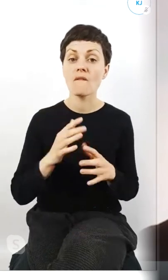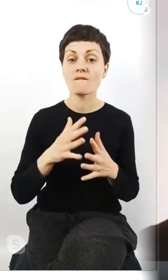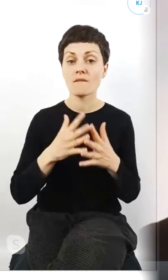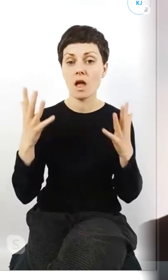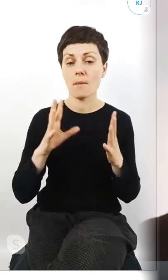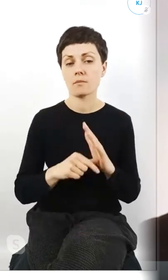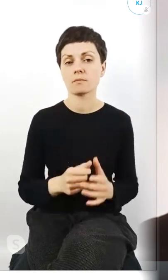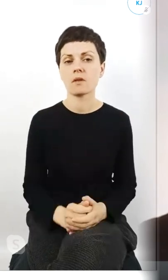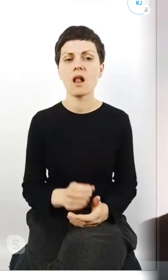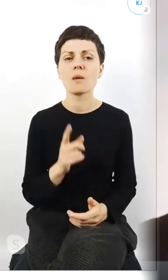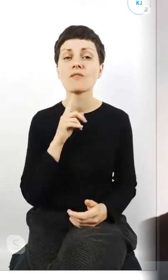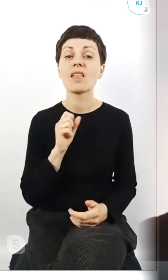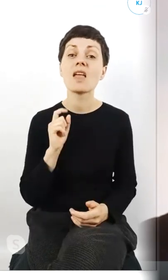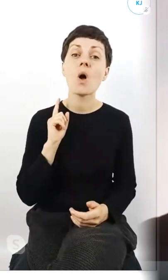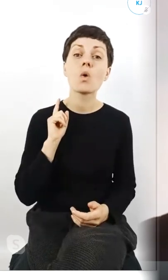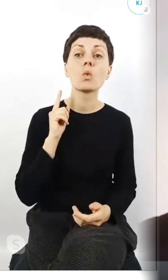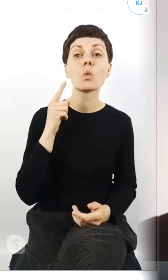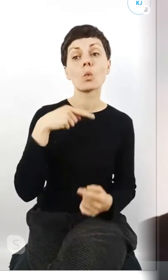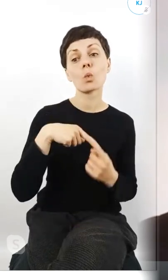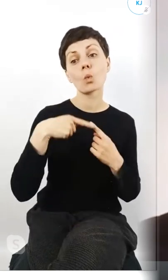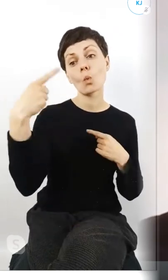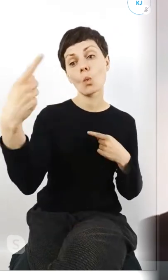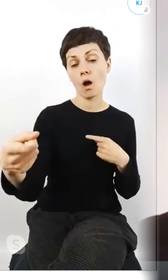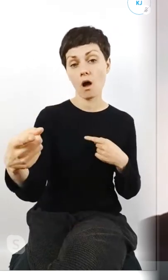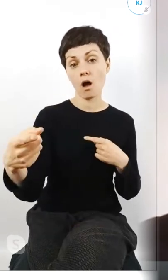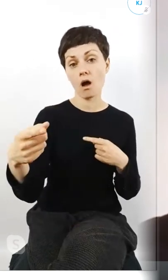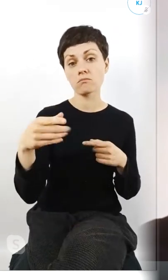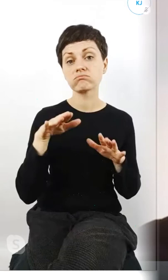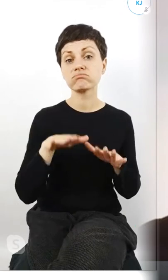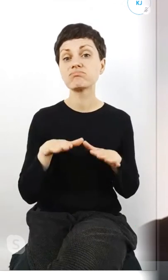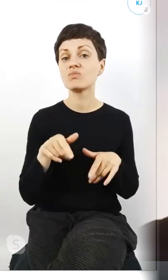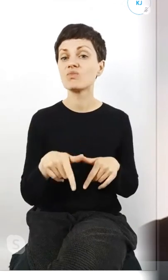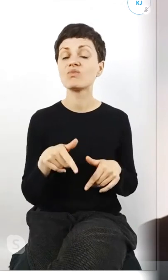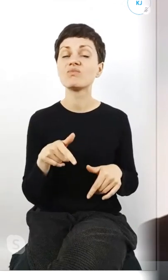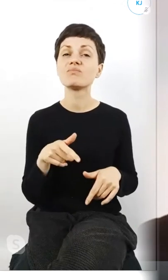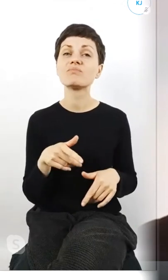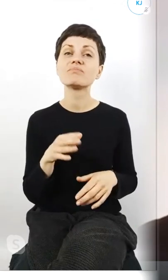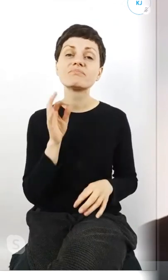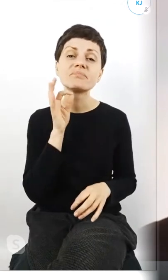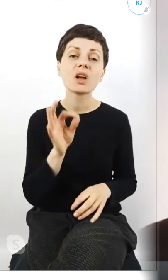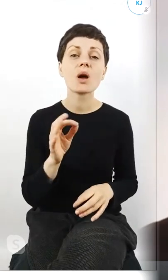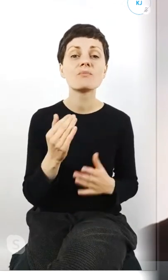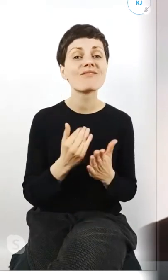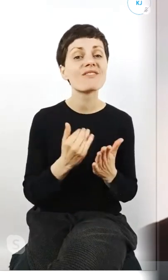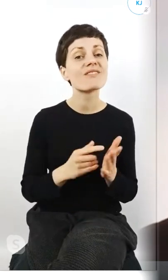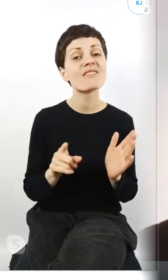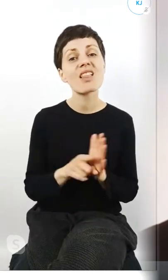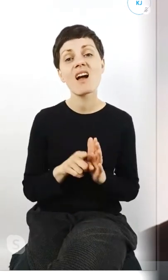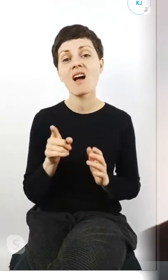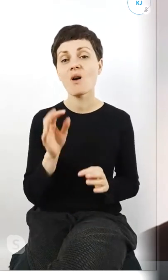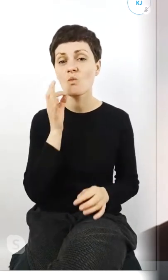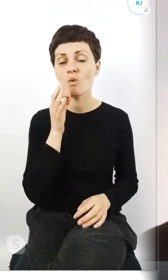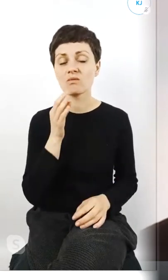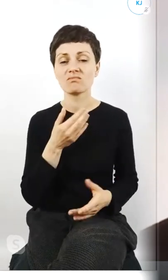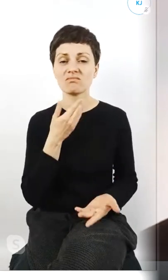dłuższą metę tak naprawdę tutaj dla młodych nie ma tutaj takiego zbytnio warunków po pierwsze